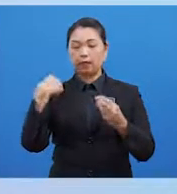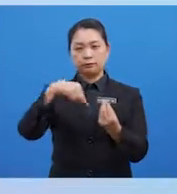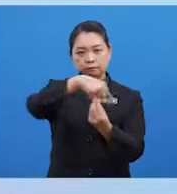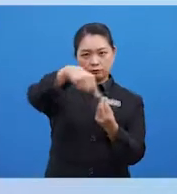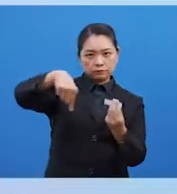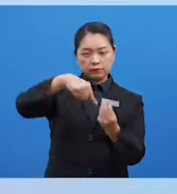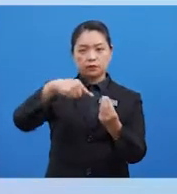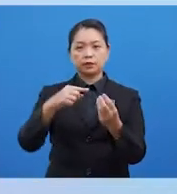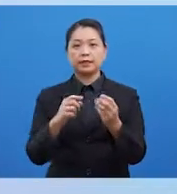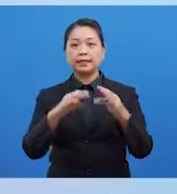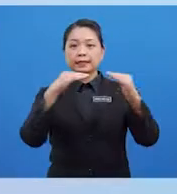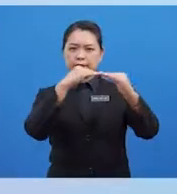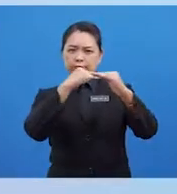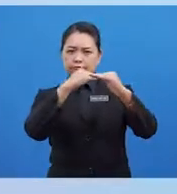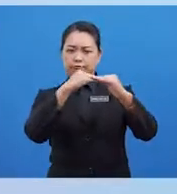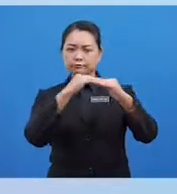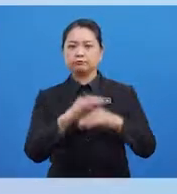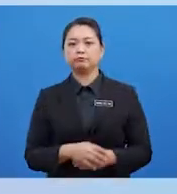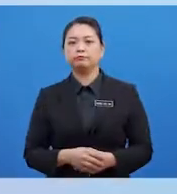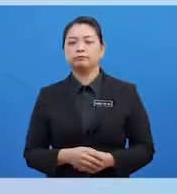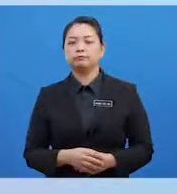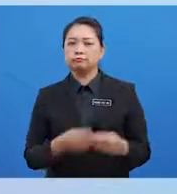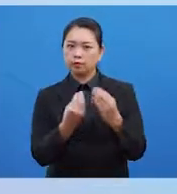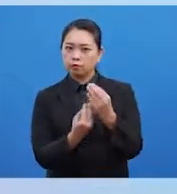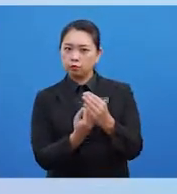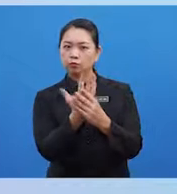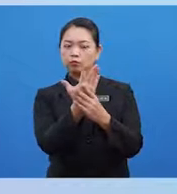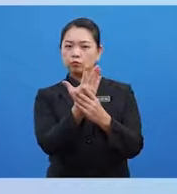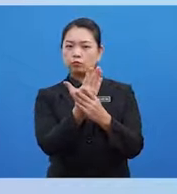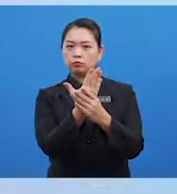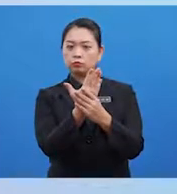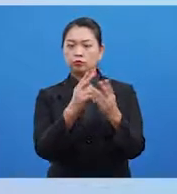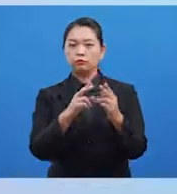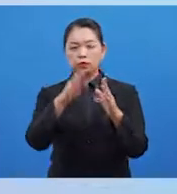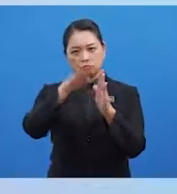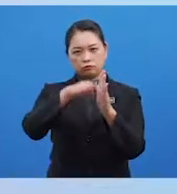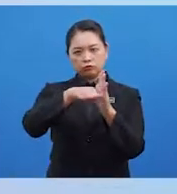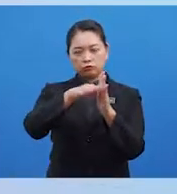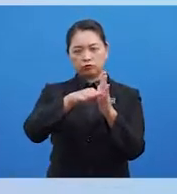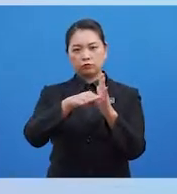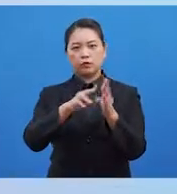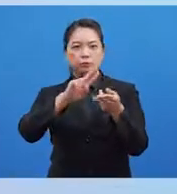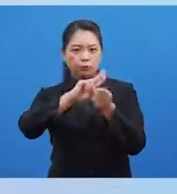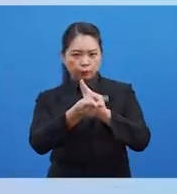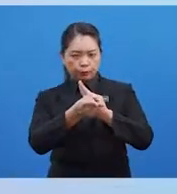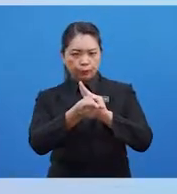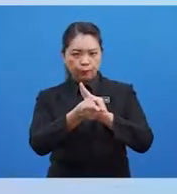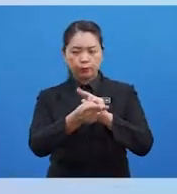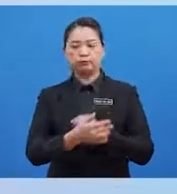Apabila terdapat persekitaran yang stabil Maka akan kurang berlaku perubahan dalam